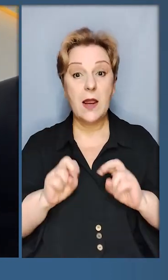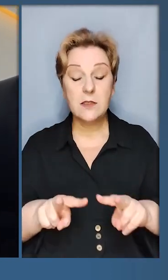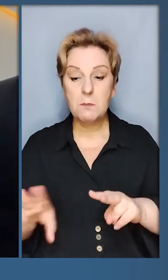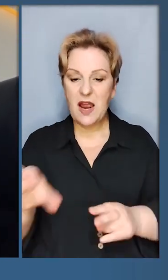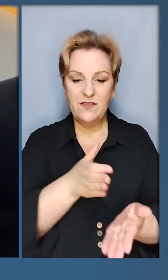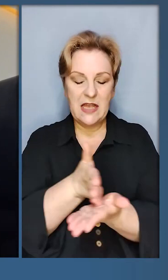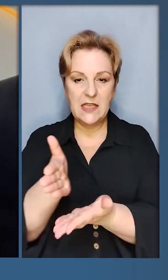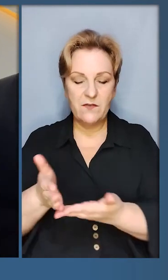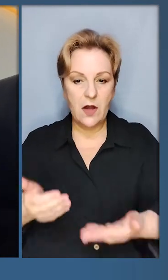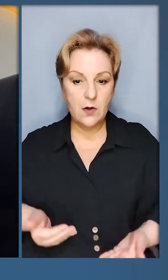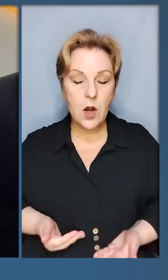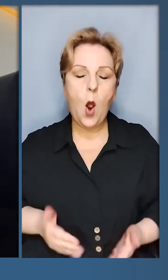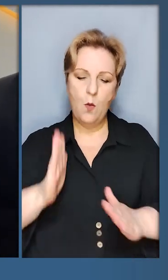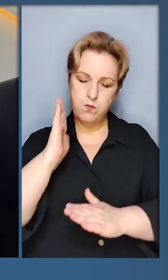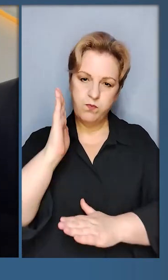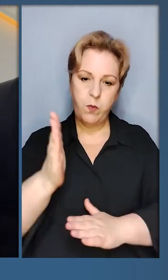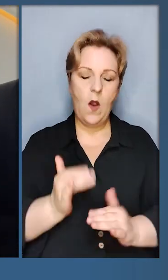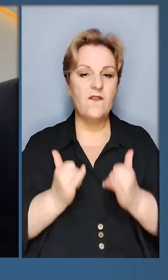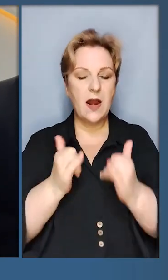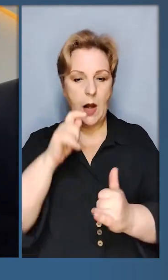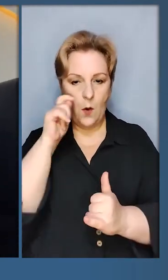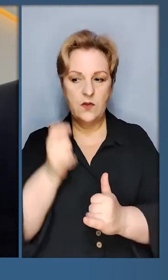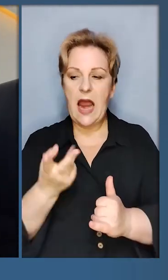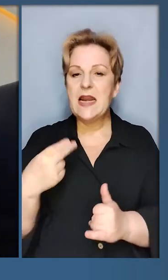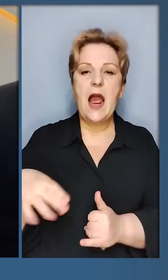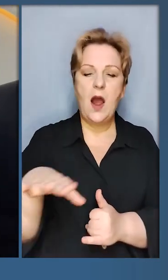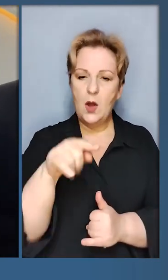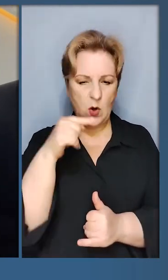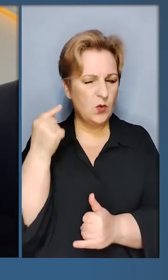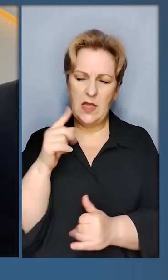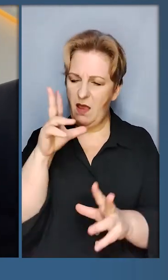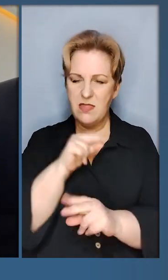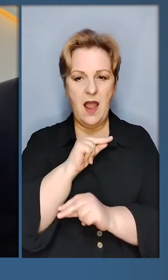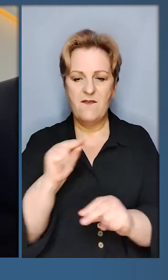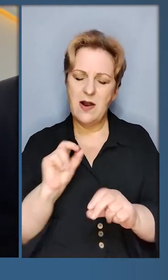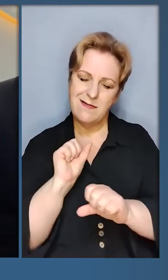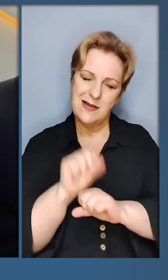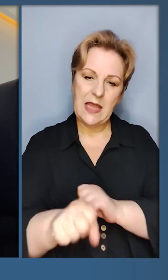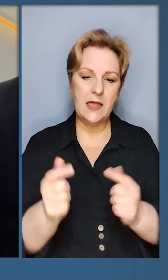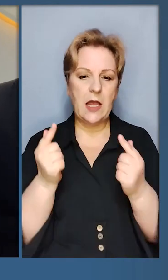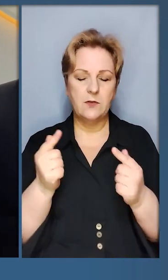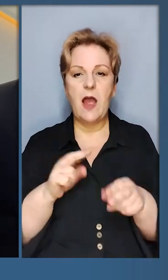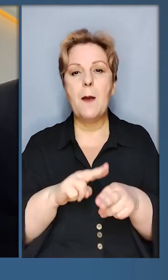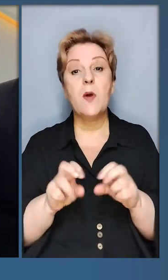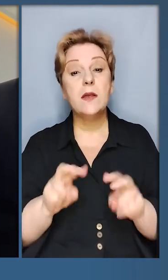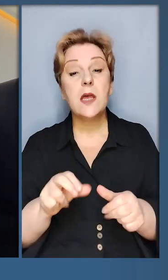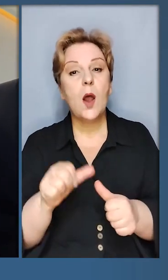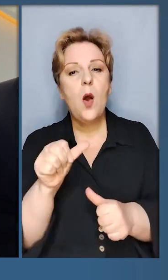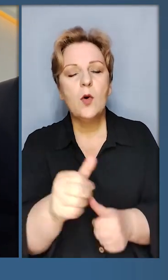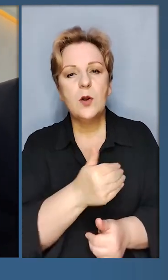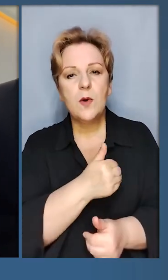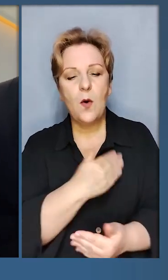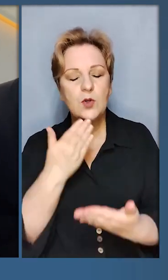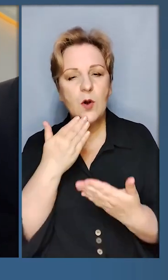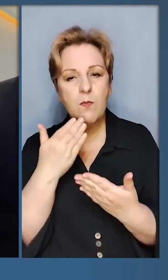в всіх сферах життя. Вона буде для України, для сферів, Росії не вдасться зламати глобальну